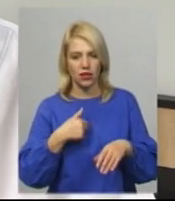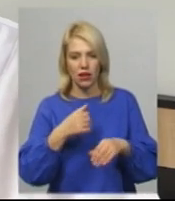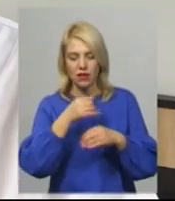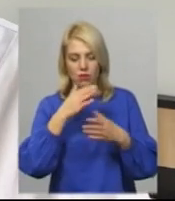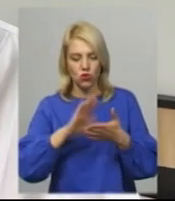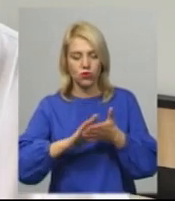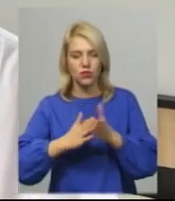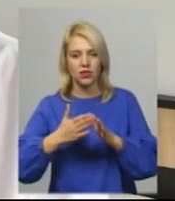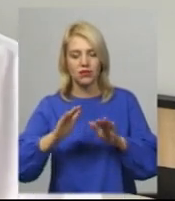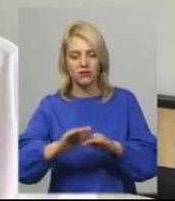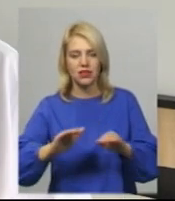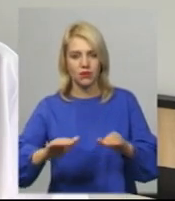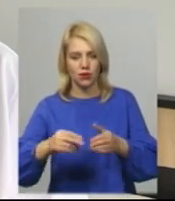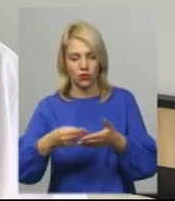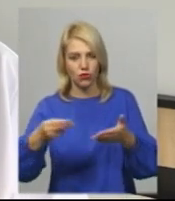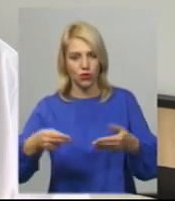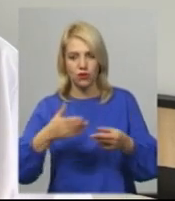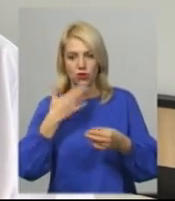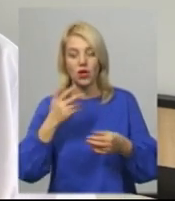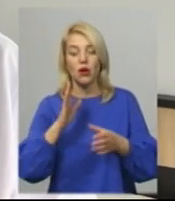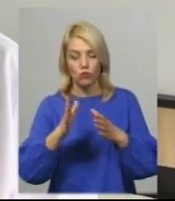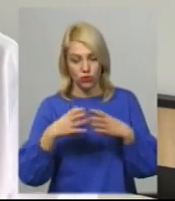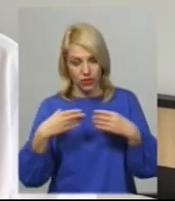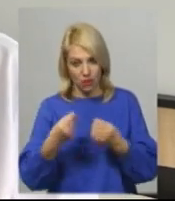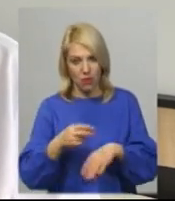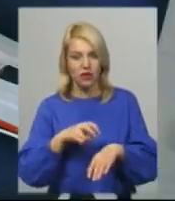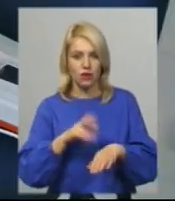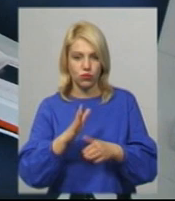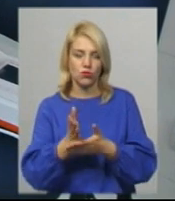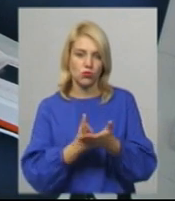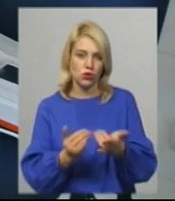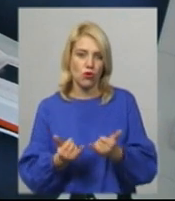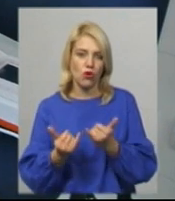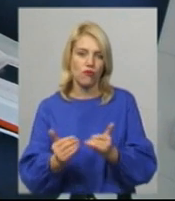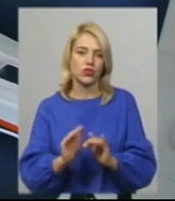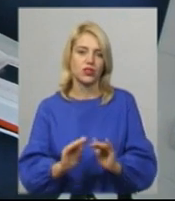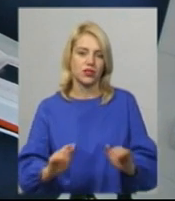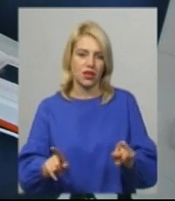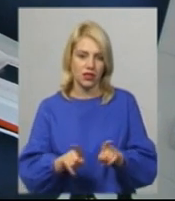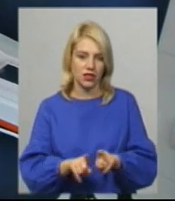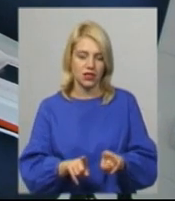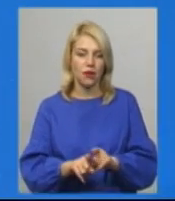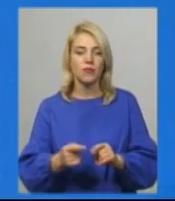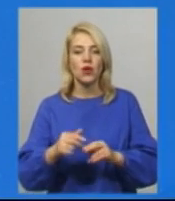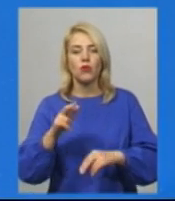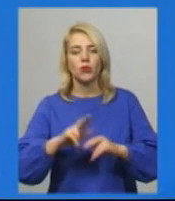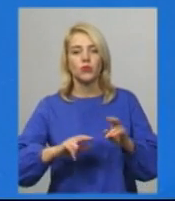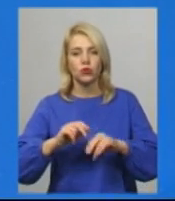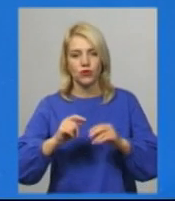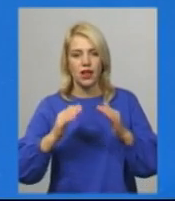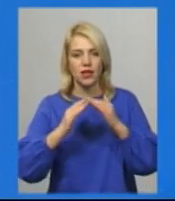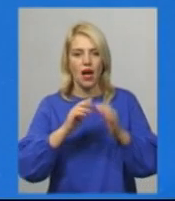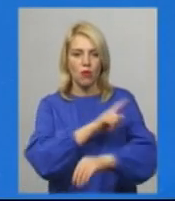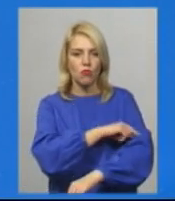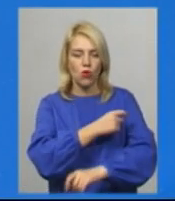декларації, буде сімейний лікар, в нас діти повернуться і ми будемо обслуговувати дітей теж. Побудувати амбулаторію в Лісово-Гранівцях вирішили через те, що